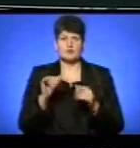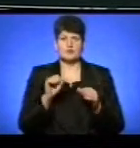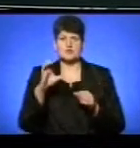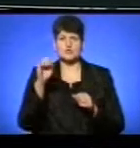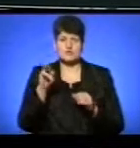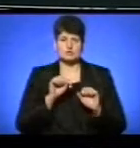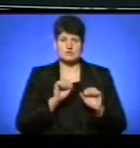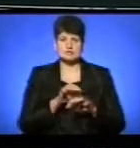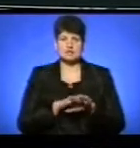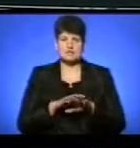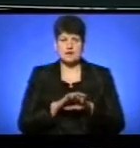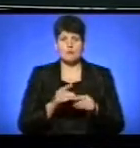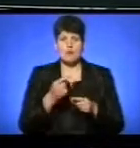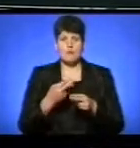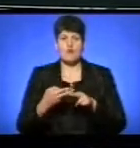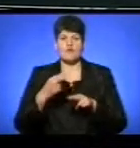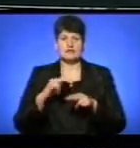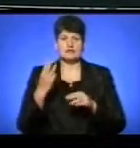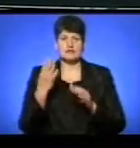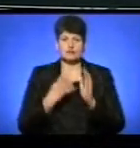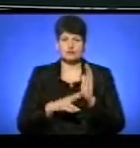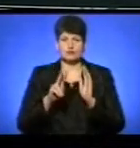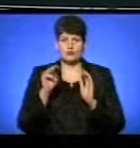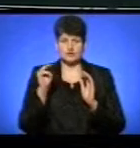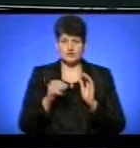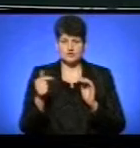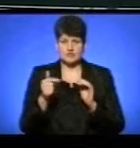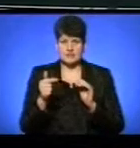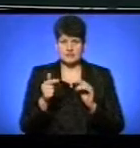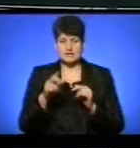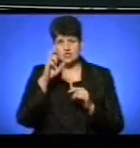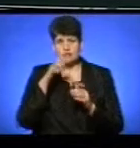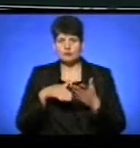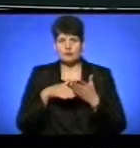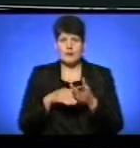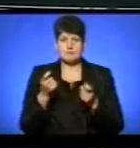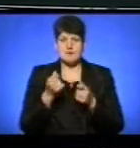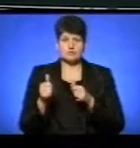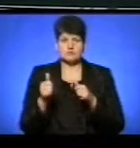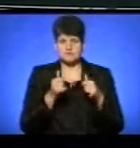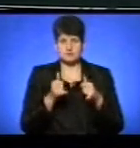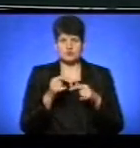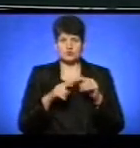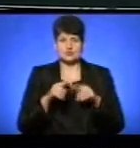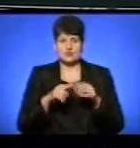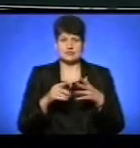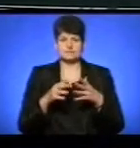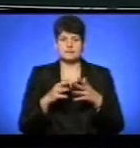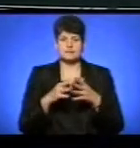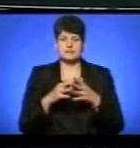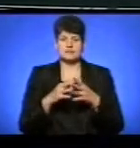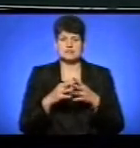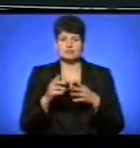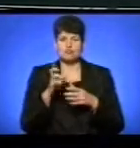92 тисяч гривень державної допомоги малозабезпеченої сім'єю Христини Гуйван із села Костільне Бучацького району.